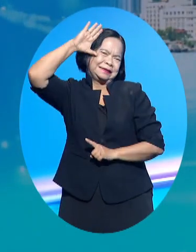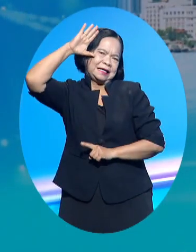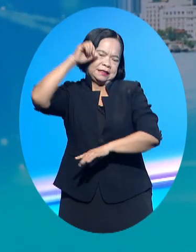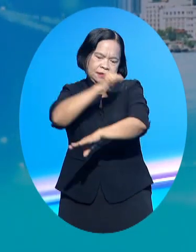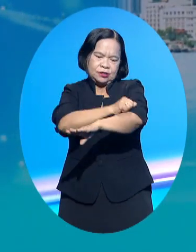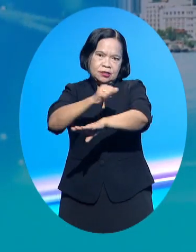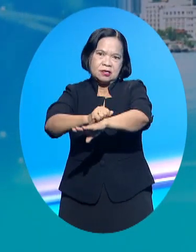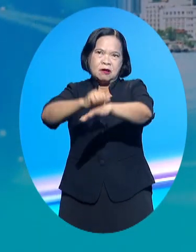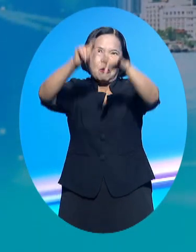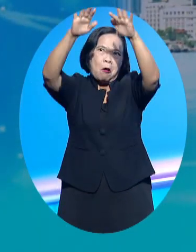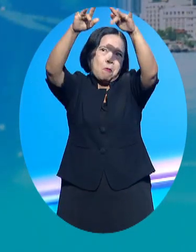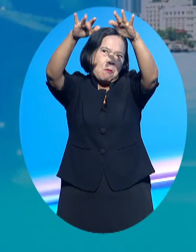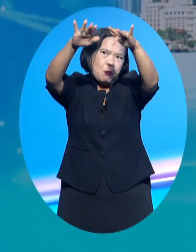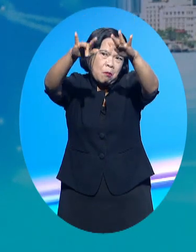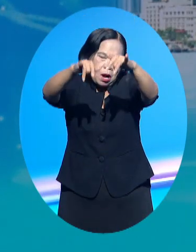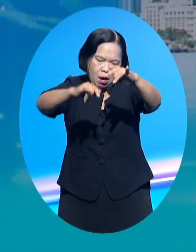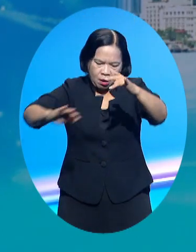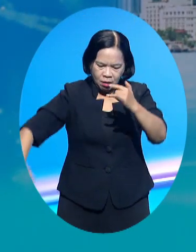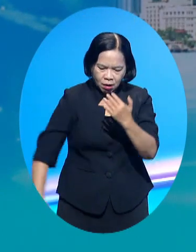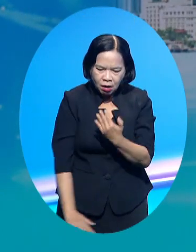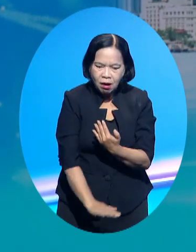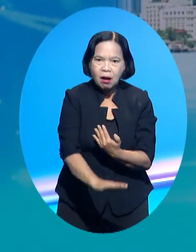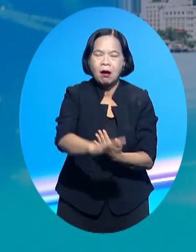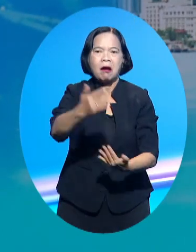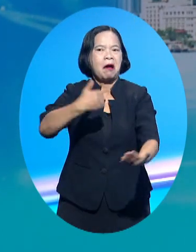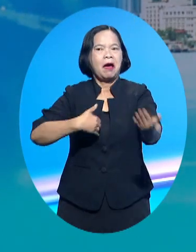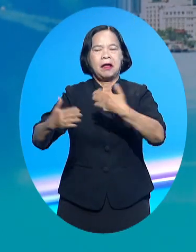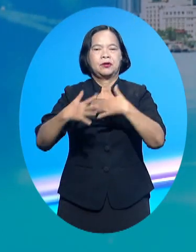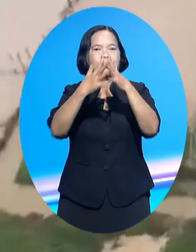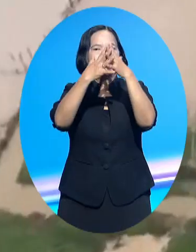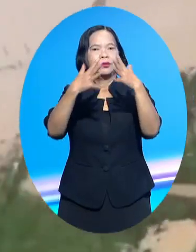đợt mưa lớn kéo dài, gây lũ lụt nặng và ảnh hưởng đến hàng ngàn người.